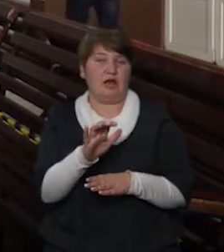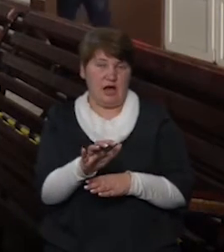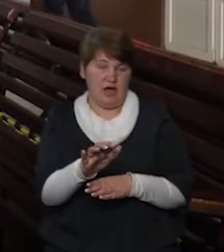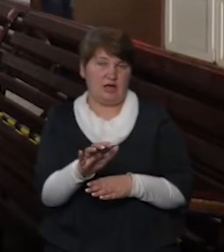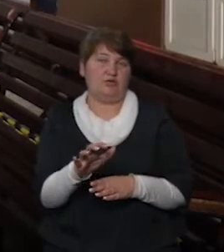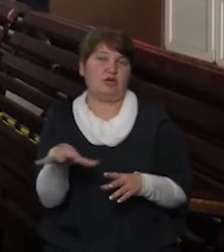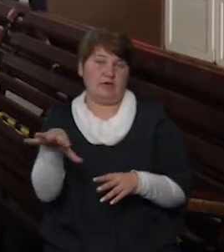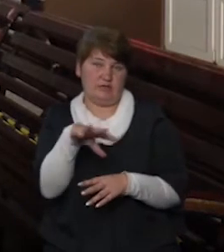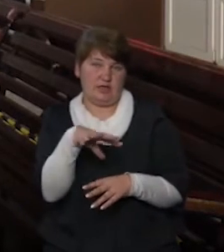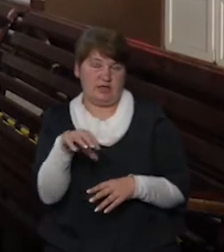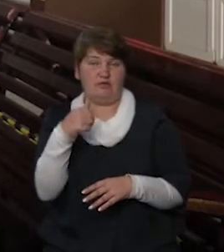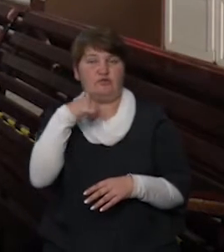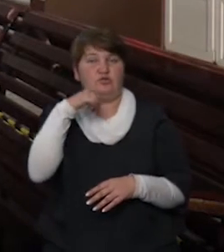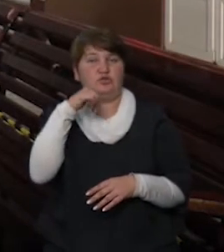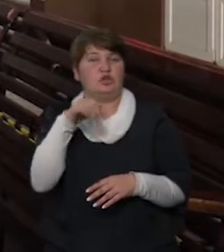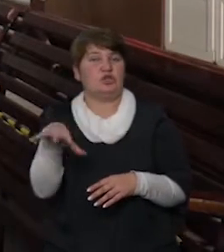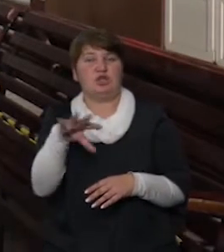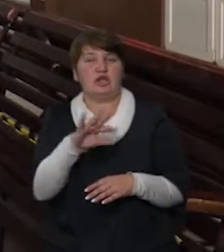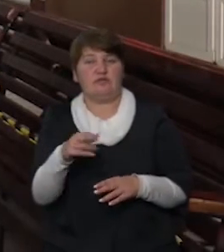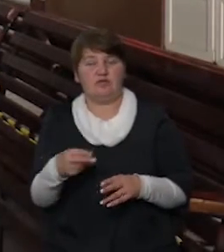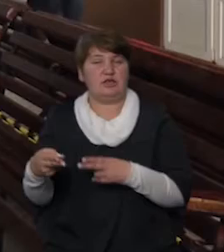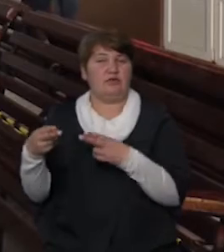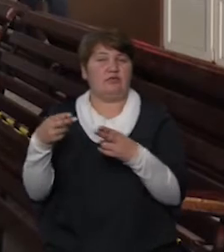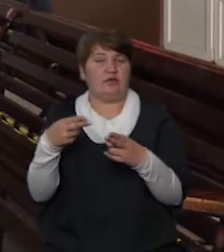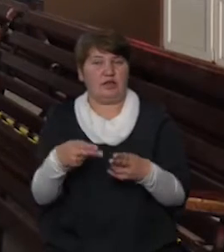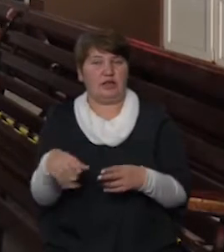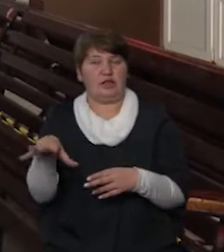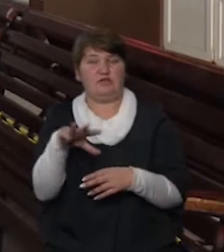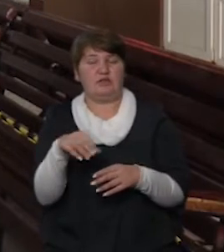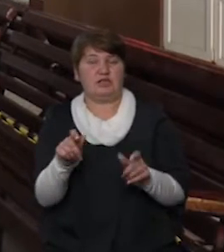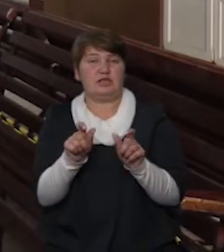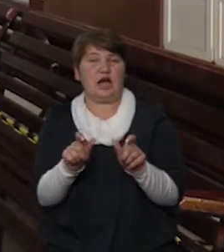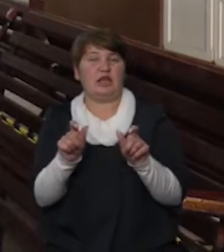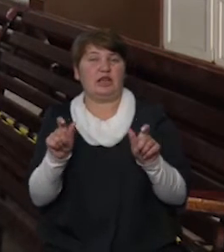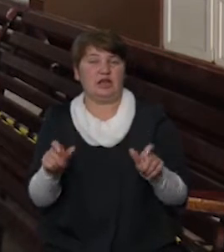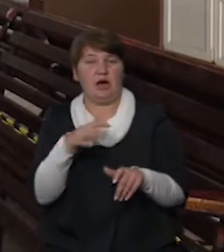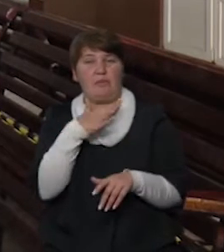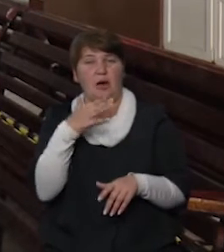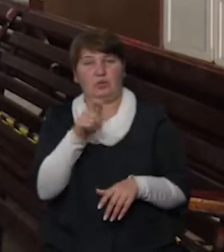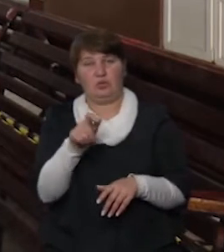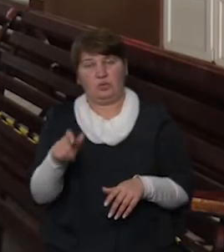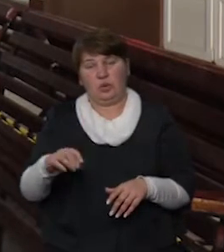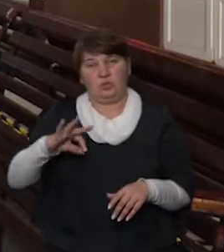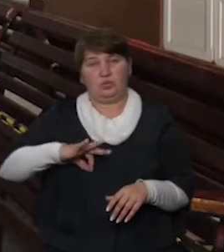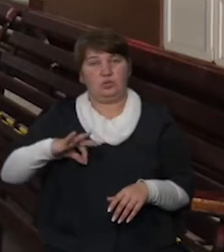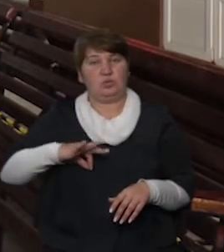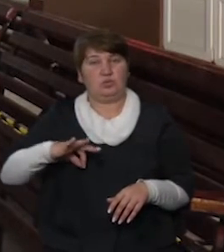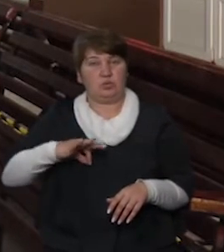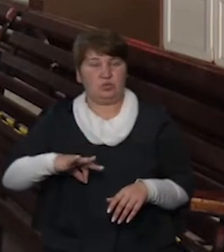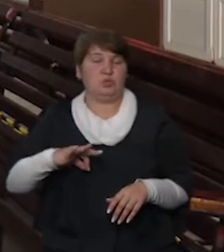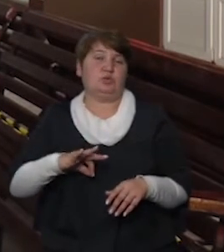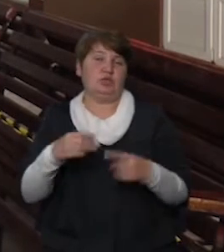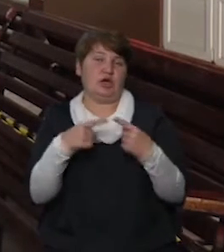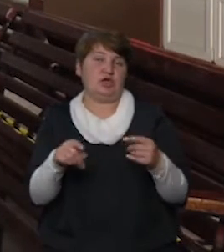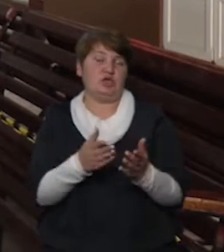всі виїхали, ще не всі перевізники вийшли з карантину. Багато людей почали користуватися послугами нелегальних перевізників. Зараз